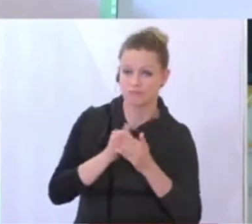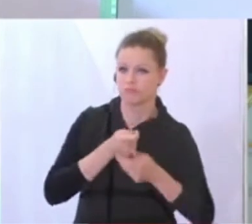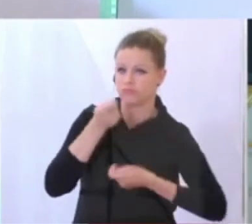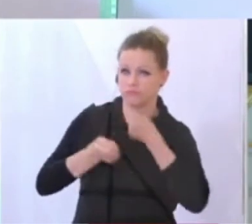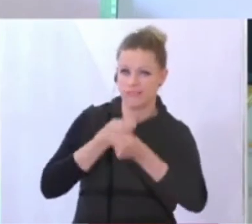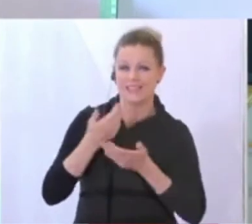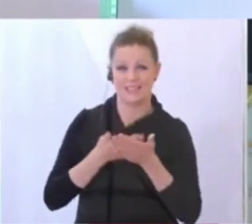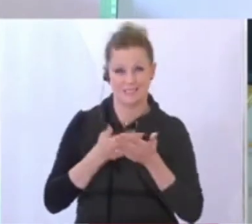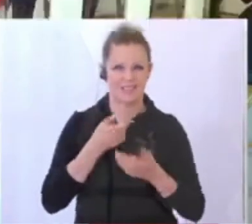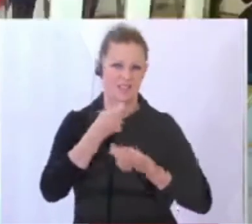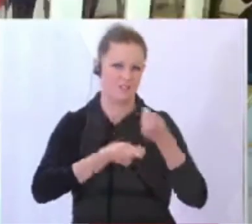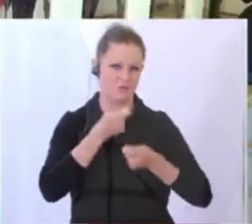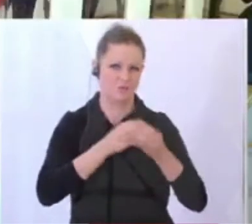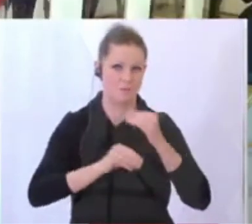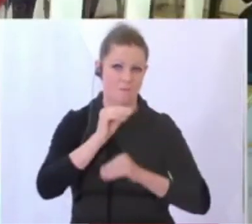Investitionsmöglichkeiten gibt.